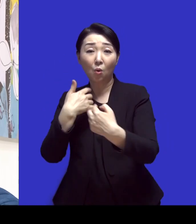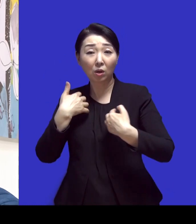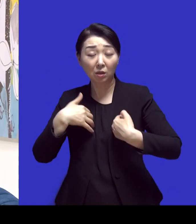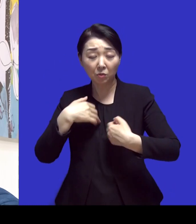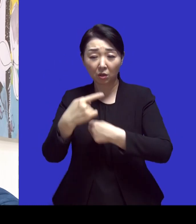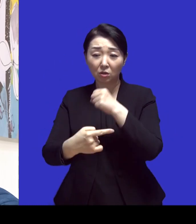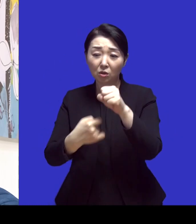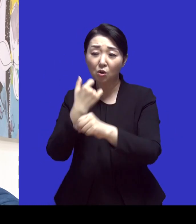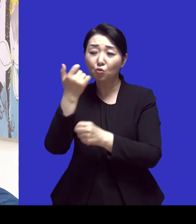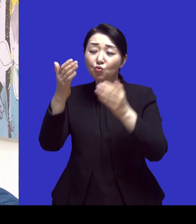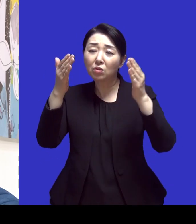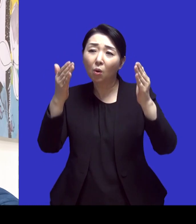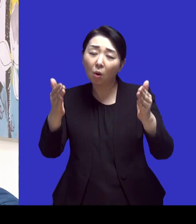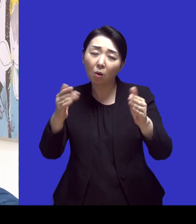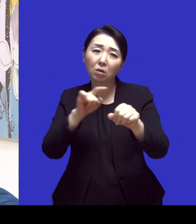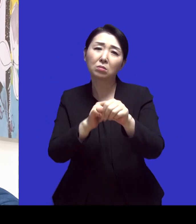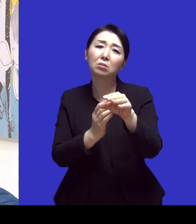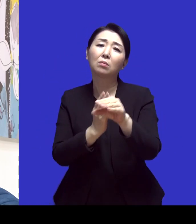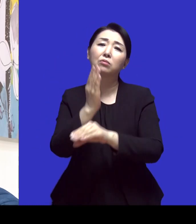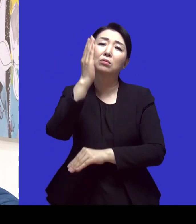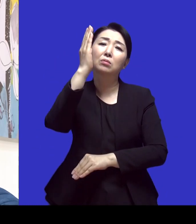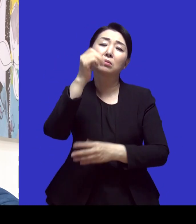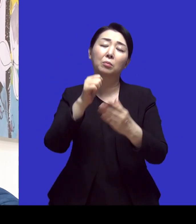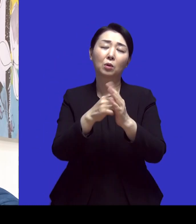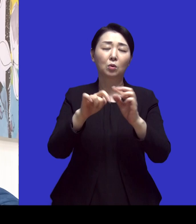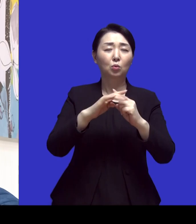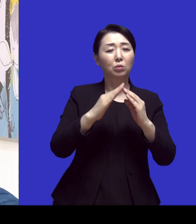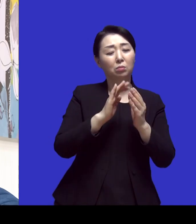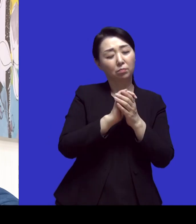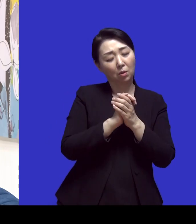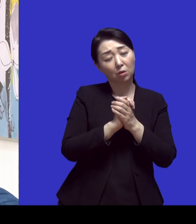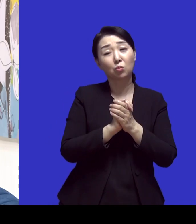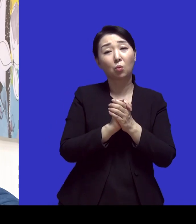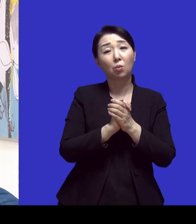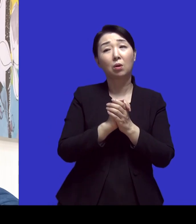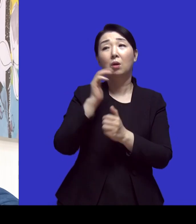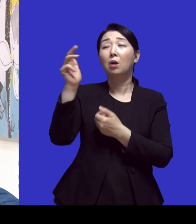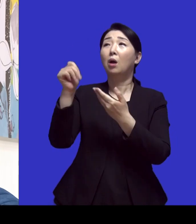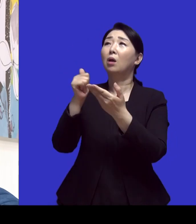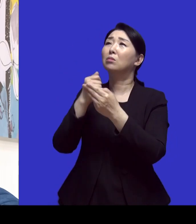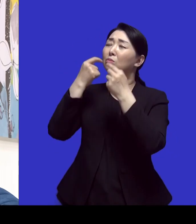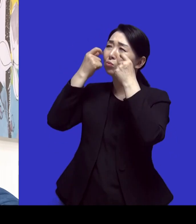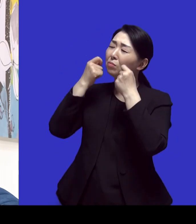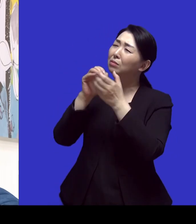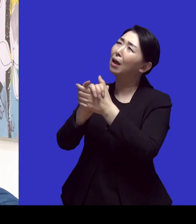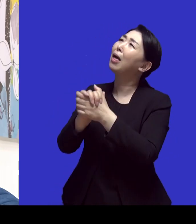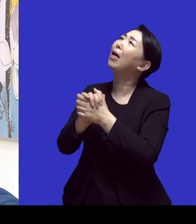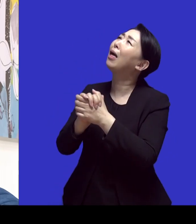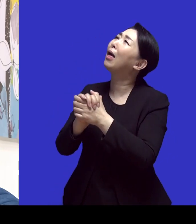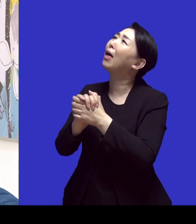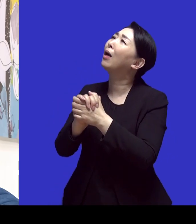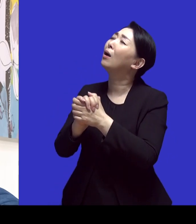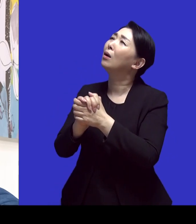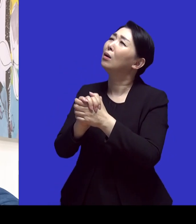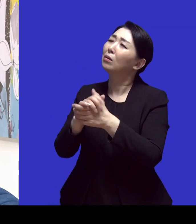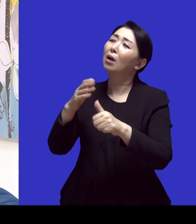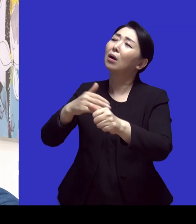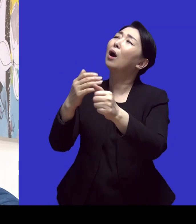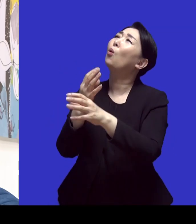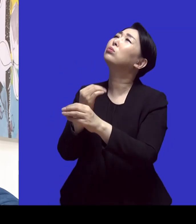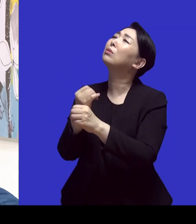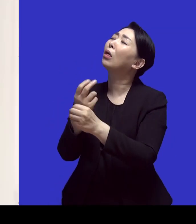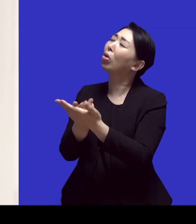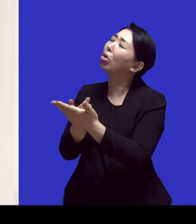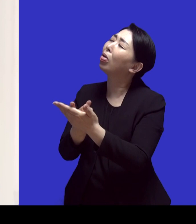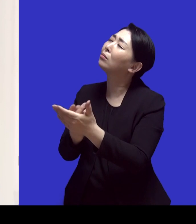넘어가서 너무 길어져서 하루는 교회에서 깊이 기도하면서 하나님께 거의 울면서 떼쓰다시피 했거든요 이제 언제 보내주시냐고